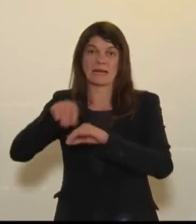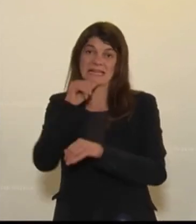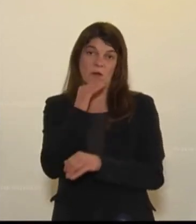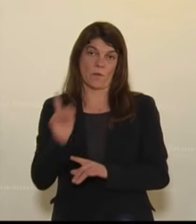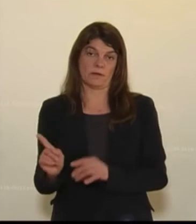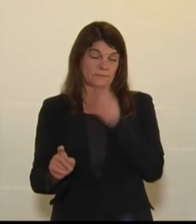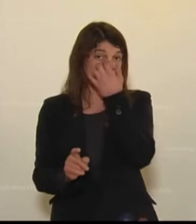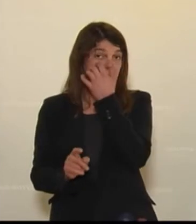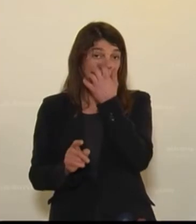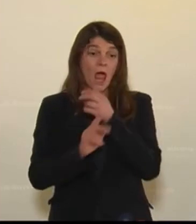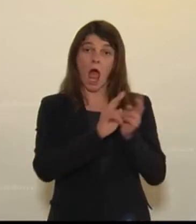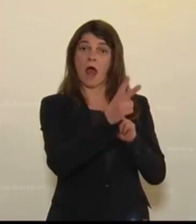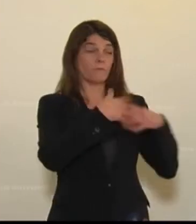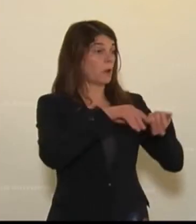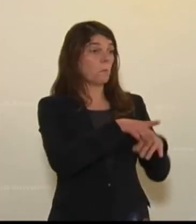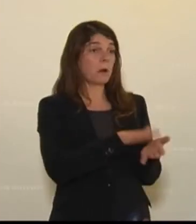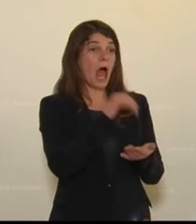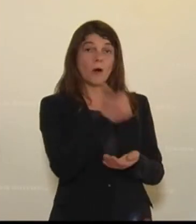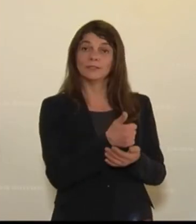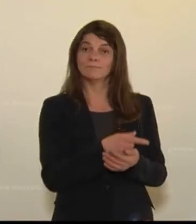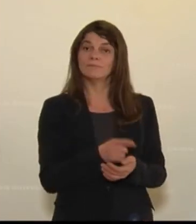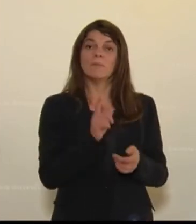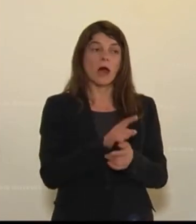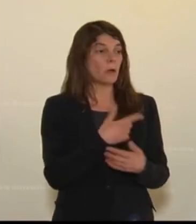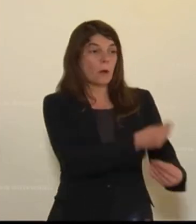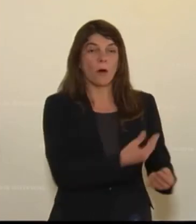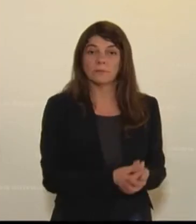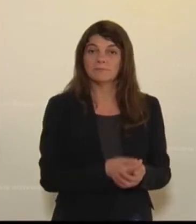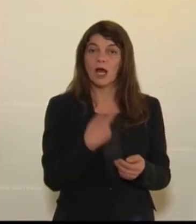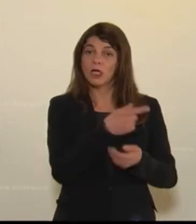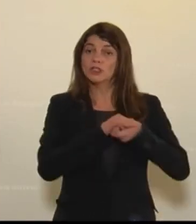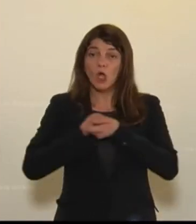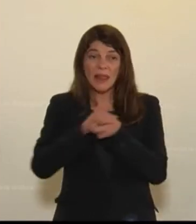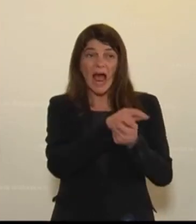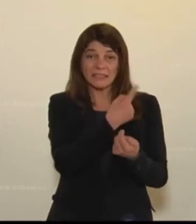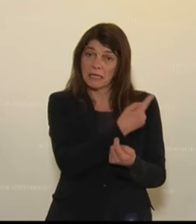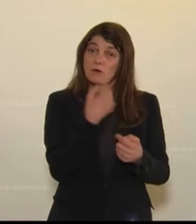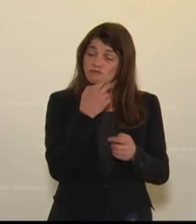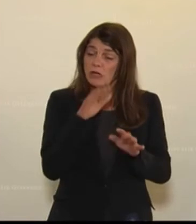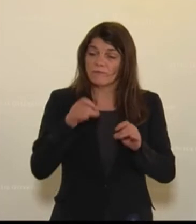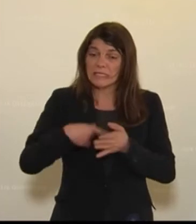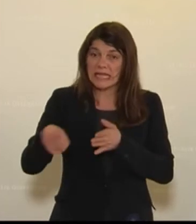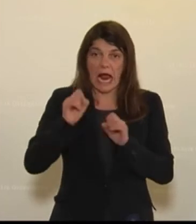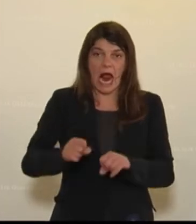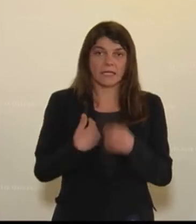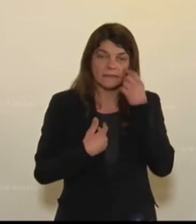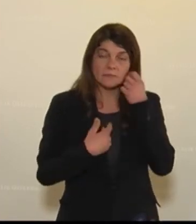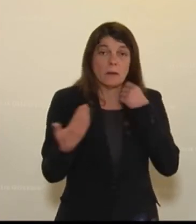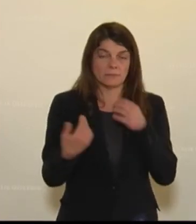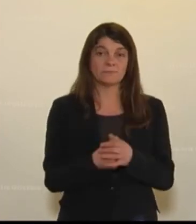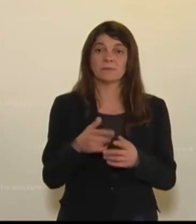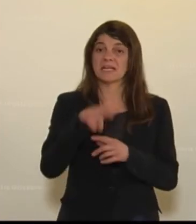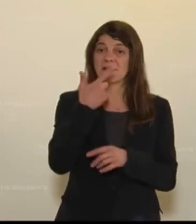ausreichend. Andere brauchen es vielleicht nicht und wären aus Solidarität auch dazu geneigt, darauf zu verzichten. Die zweite Frage ist aber,